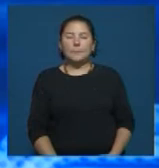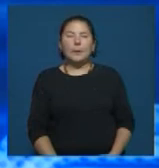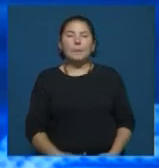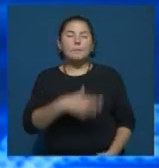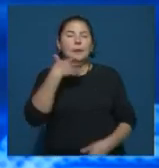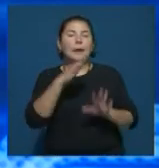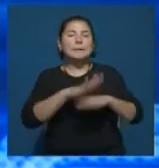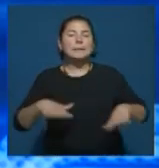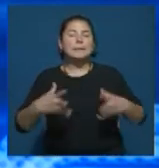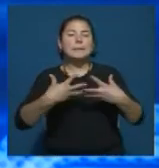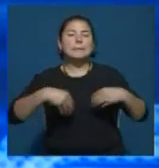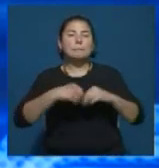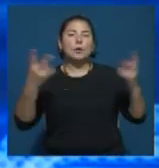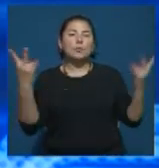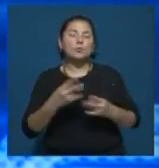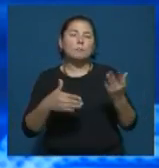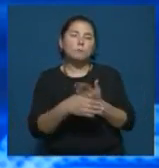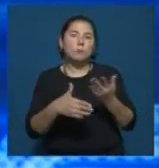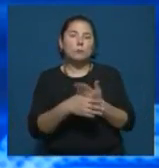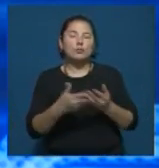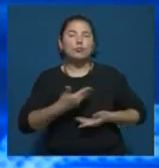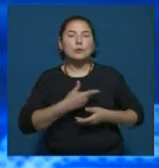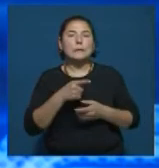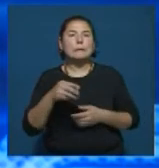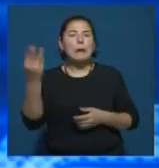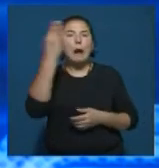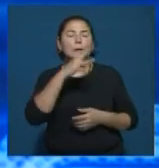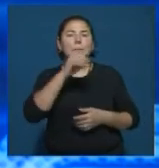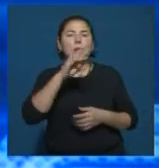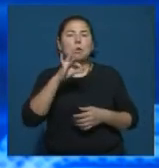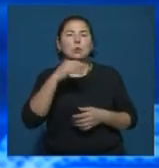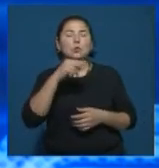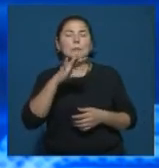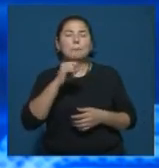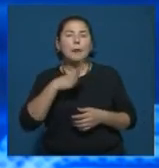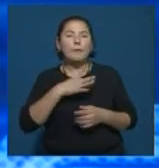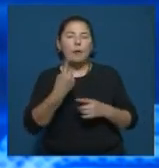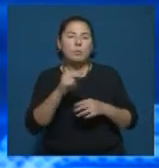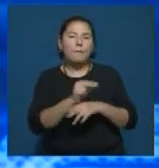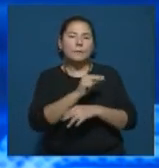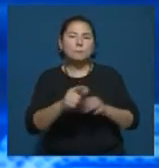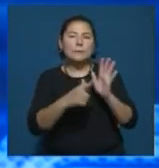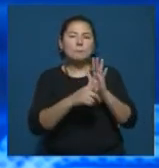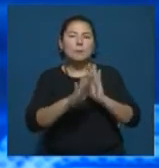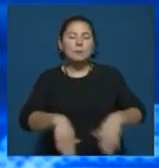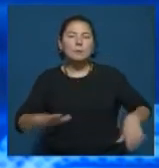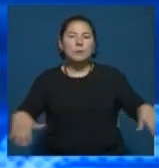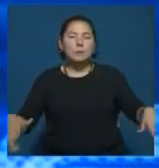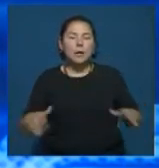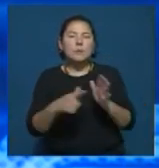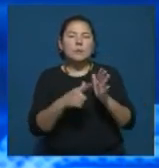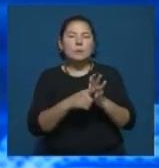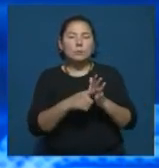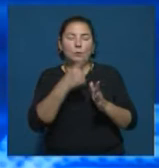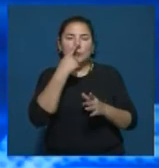Многодетная семья нуждается в помощи. Жительница Актау Пердегуль-Дюсимбаева одна воспитывает семерых детей. Седьмой на